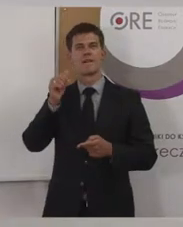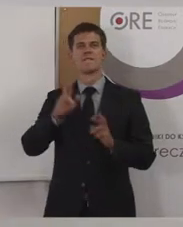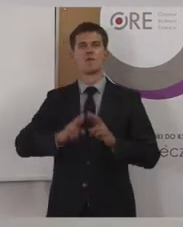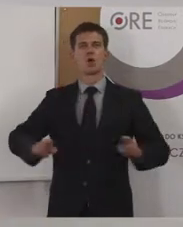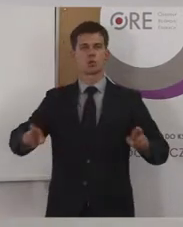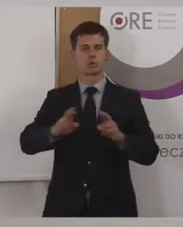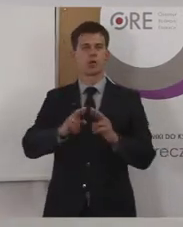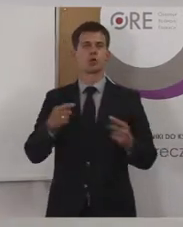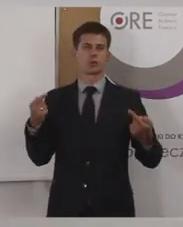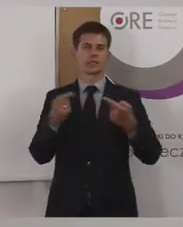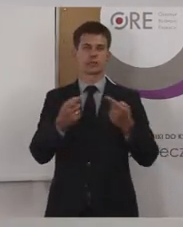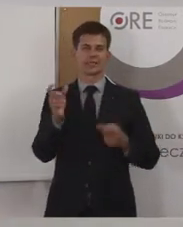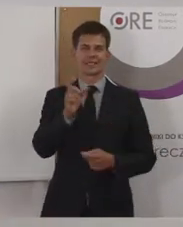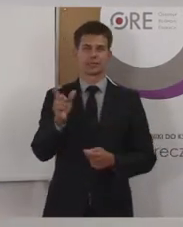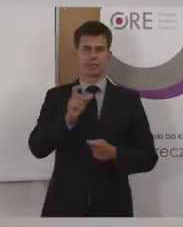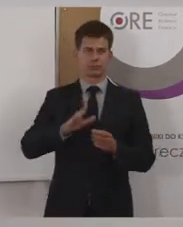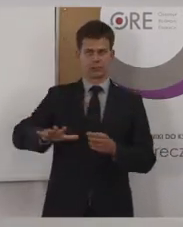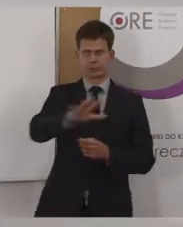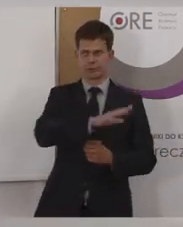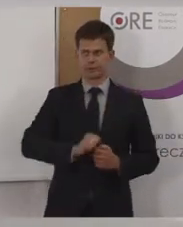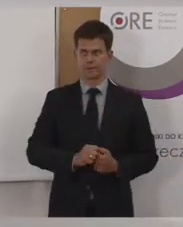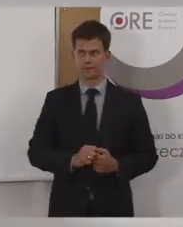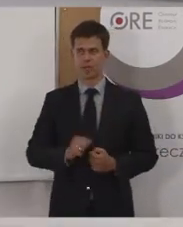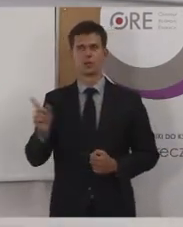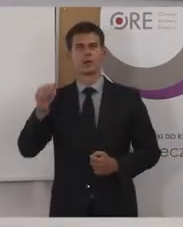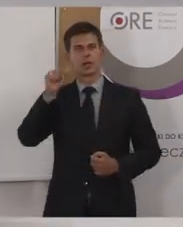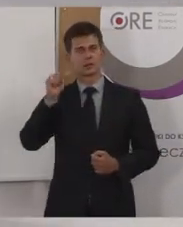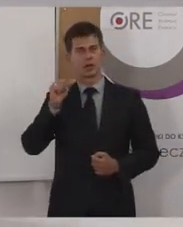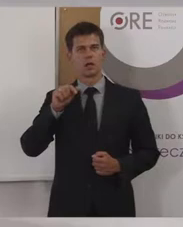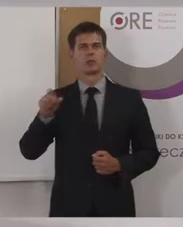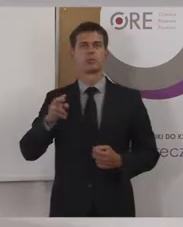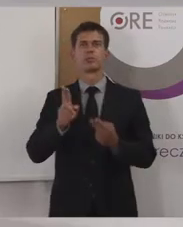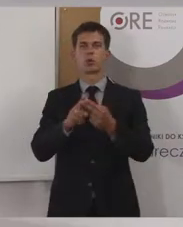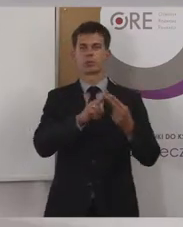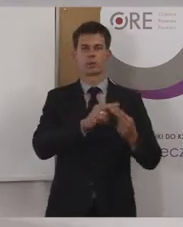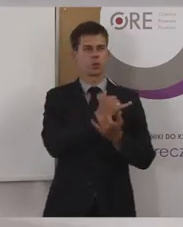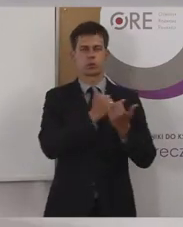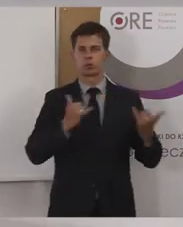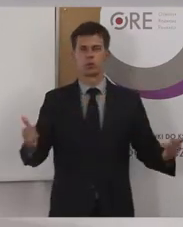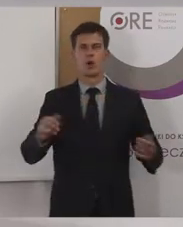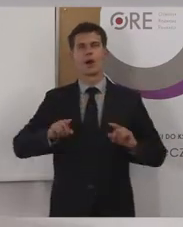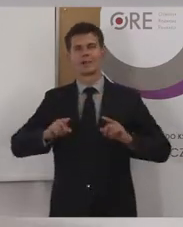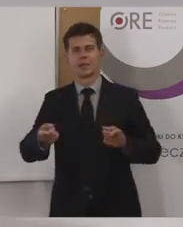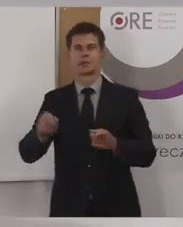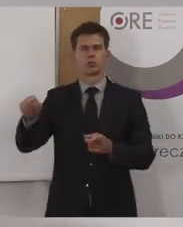Dostępnej Cyberprzestrzeni. Forum Dostępnej Cyberprzestrzeni to jest porozumienie wielu organizacji pozarządowych